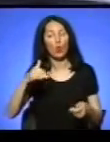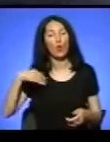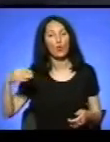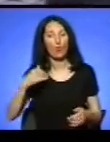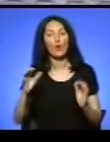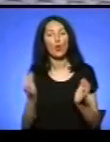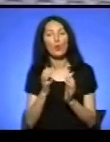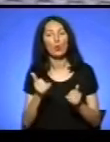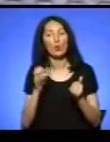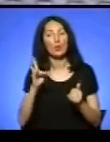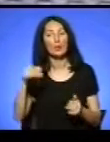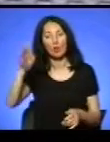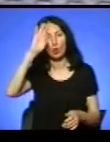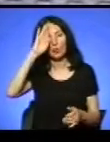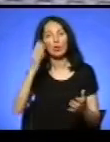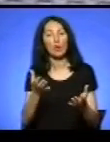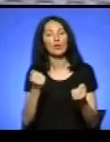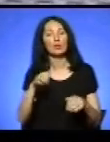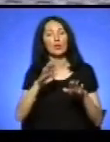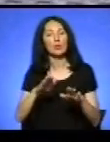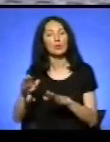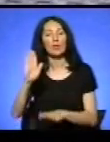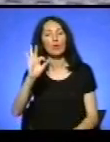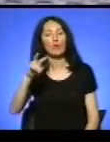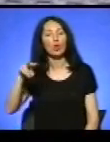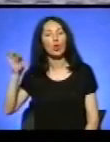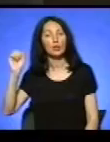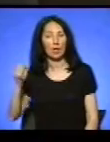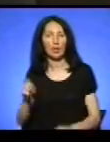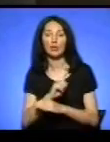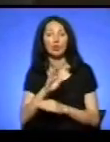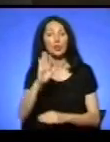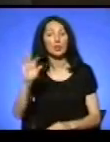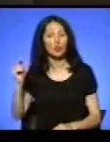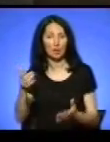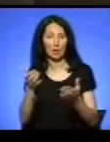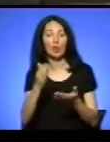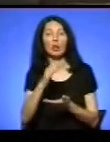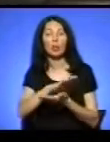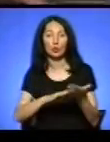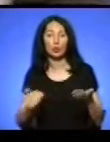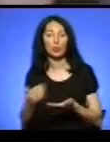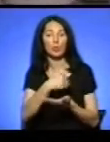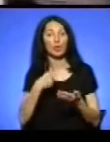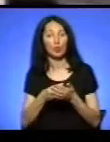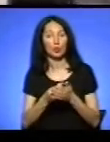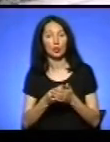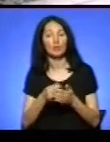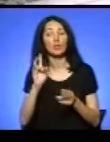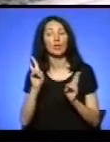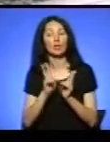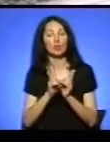волонтери. Тернопільські ж і надалі збиратимуть кошти на його лікування. Разом із Максимом до Львова поїхала його бабуся.